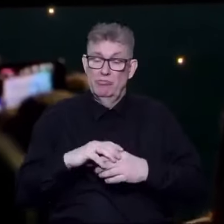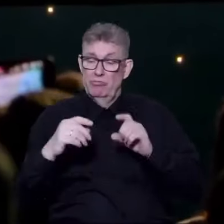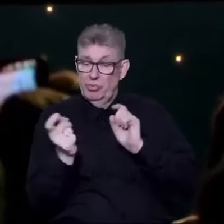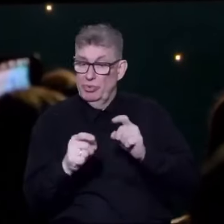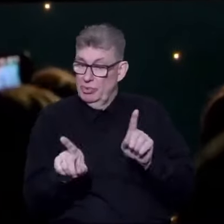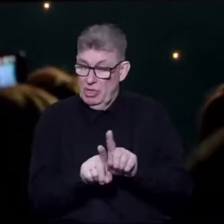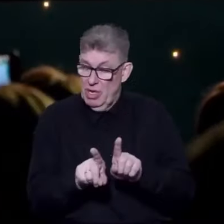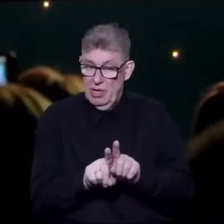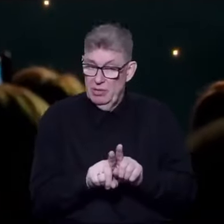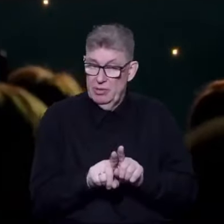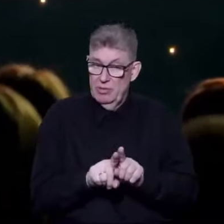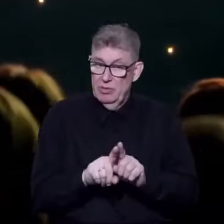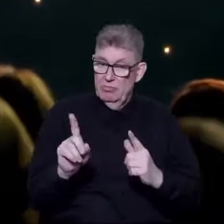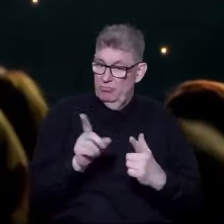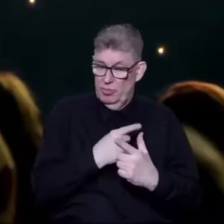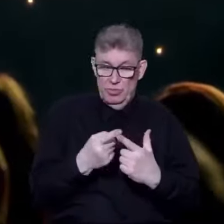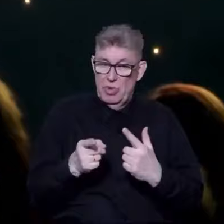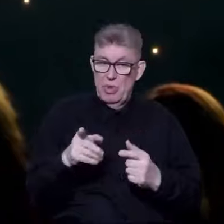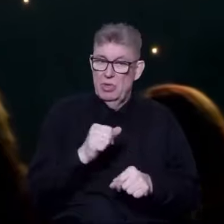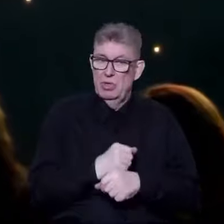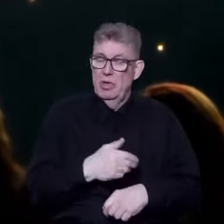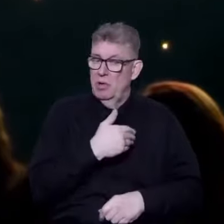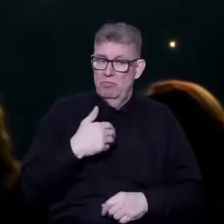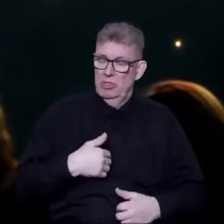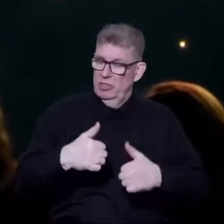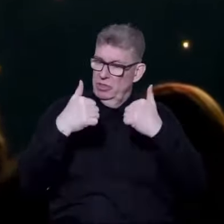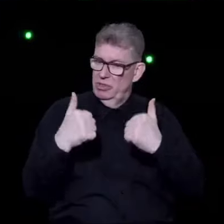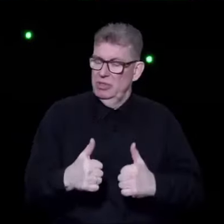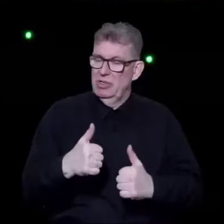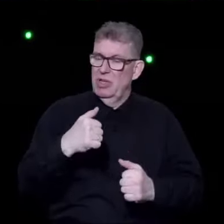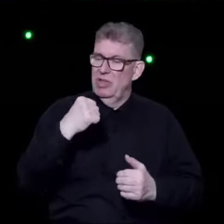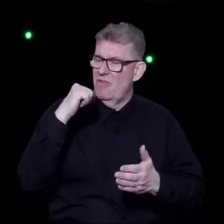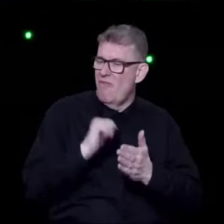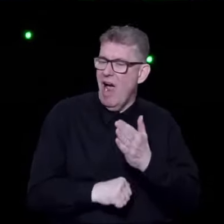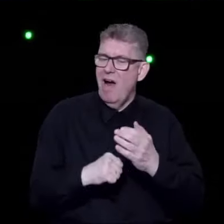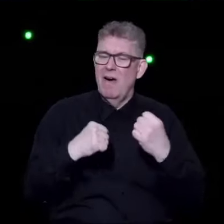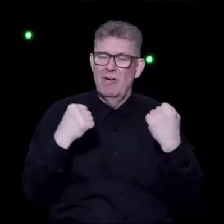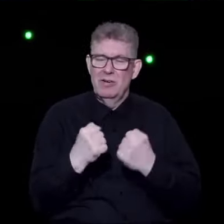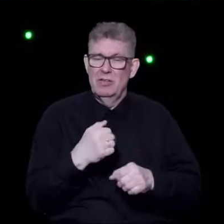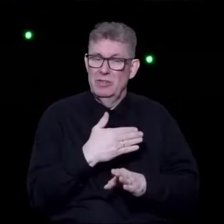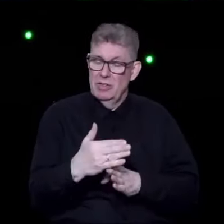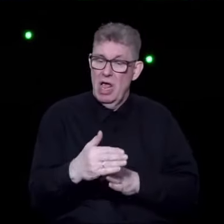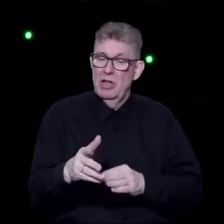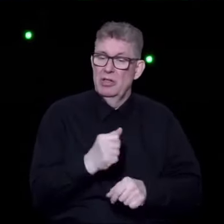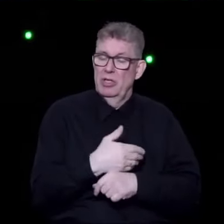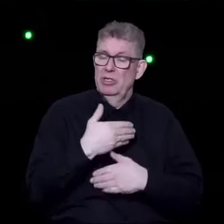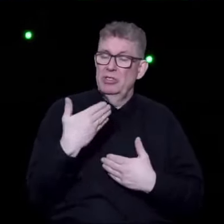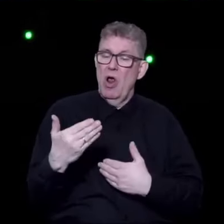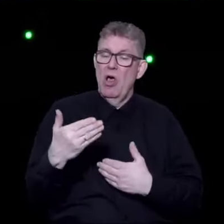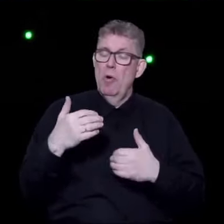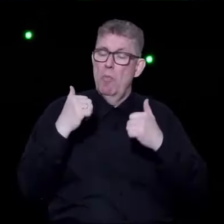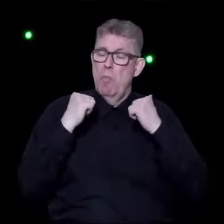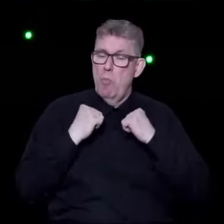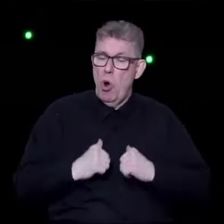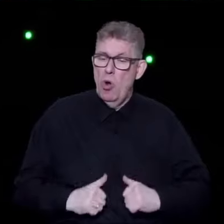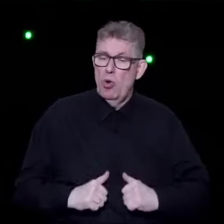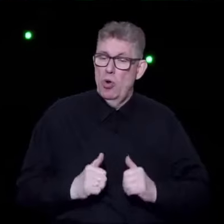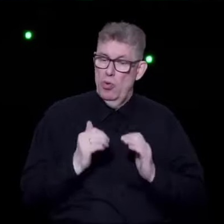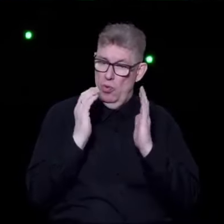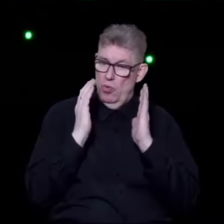twardo stać tam, gdzie powinna stać trzecia droga. Po stronie pokoju, umiaru i stabilizacji.